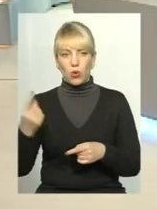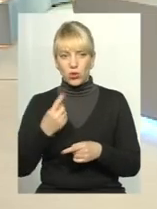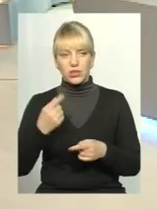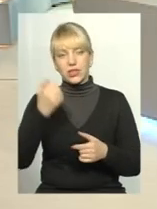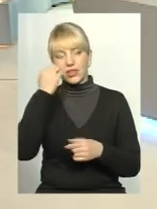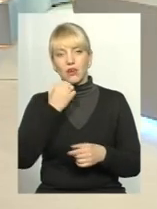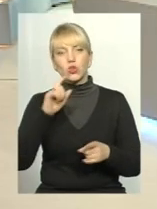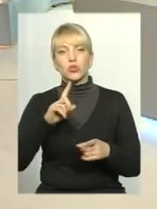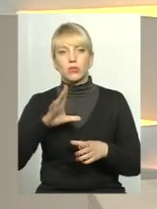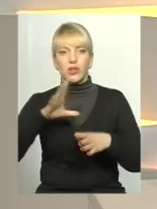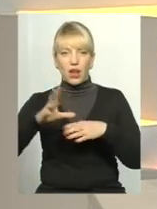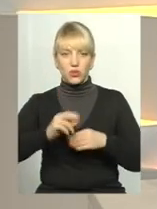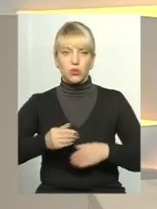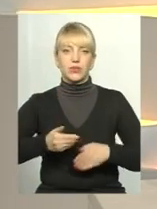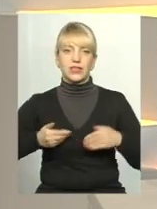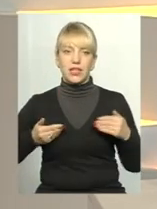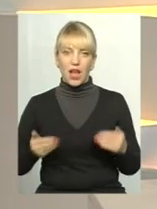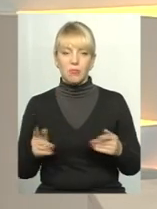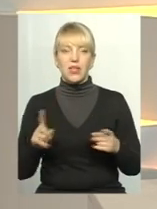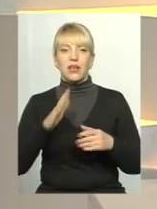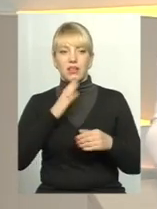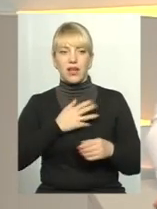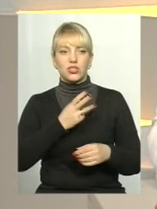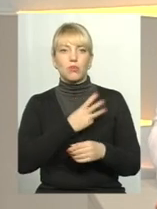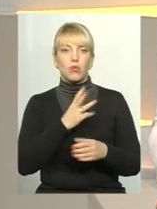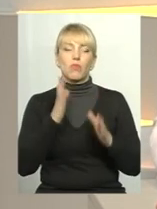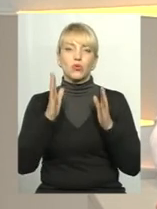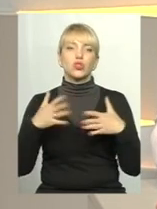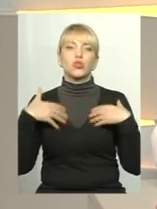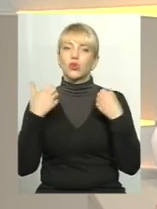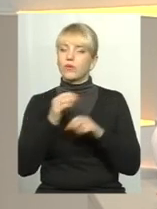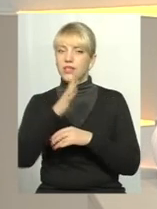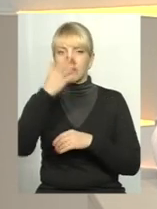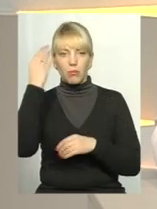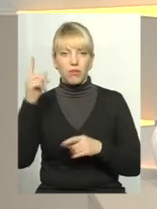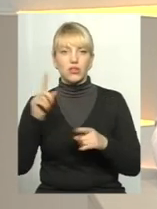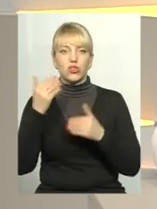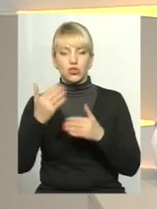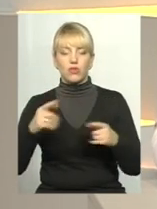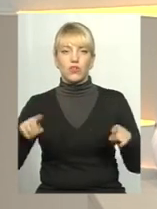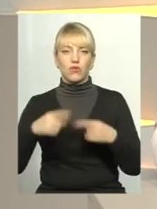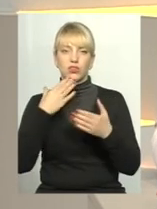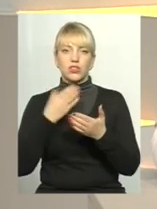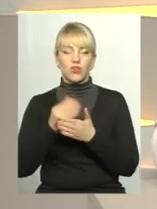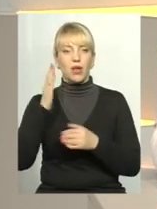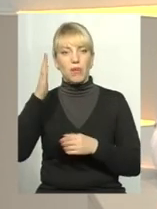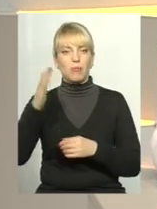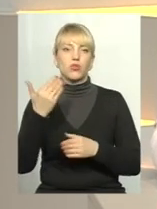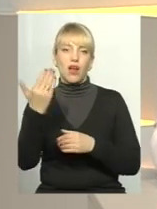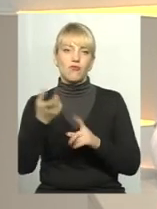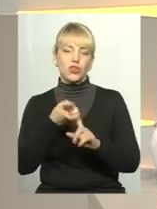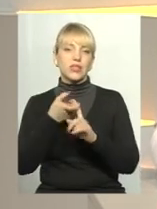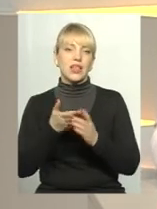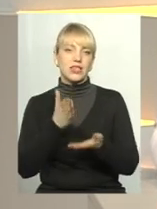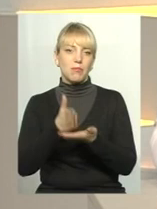Дякуємо вам, що ви були з нами. І наші побажання – будьте здорові. Не забувайте, що ви творите своє майбутнє, а воно залежить